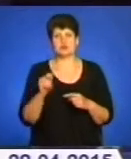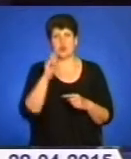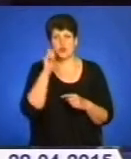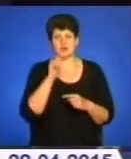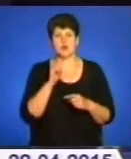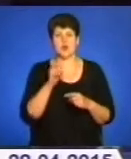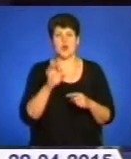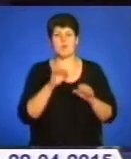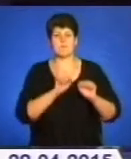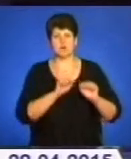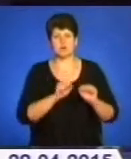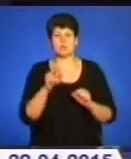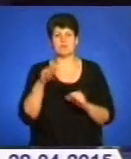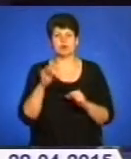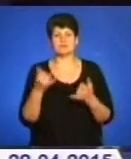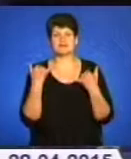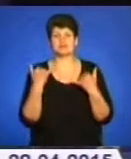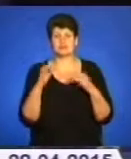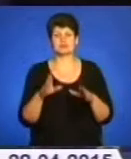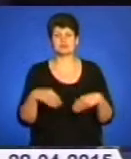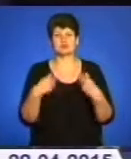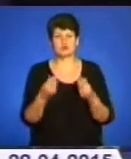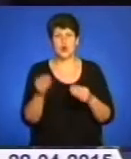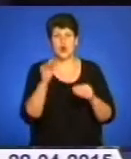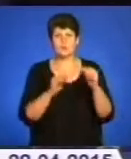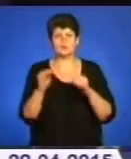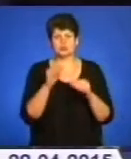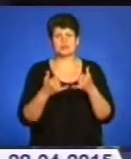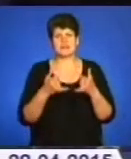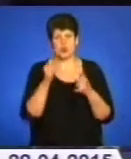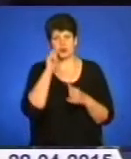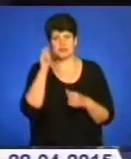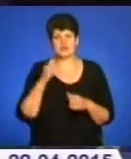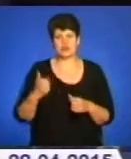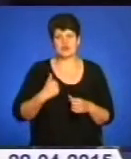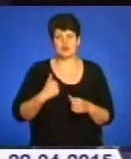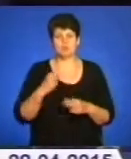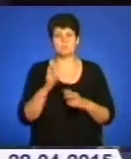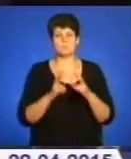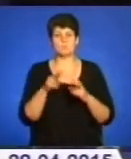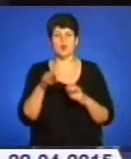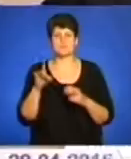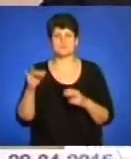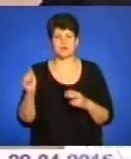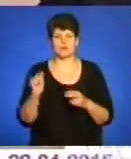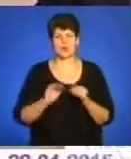Відтепер виробники Тернопільщини постачатимуть комплектуючі для українського військово-промислового комплексу.